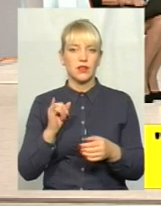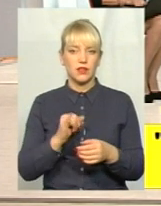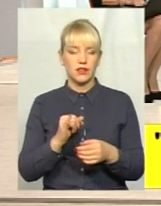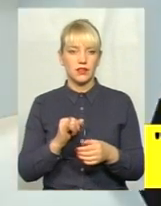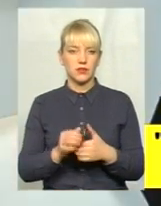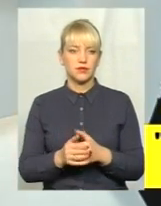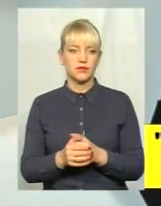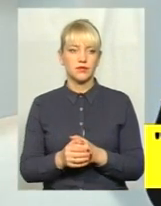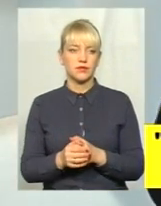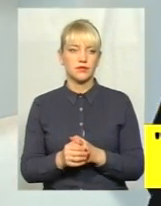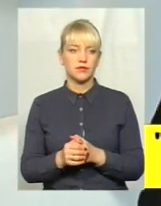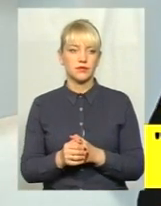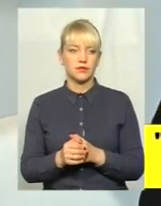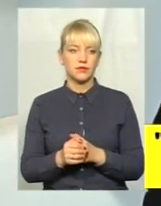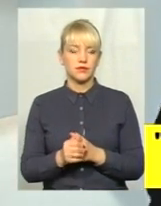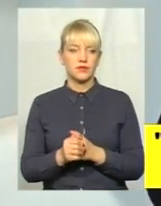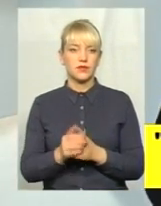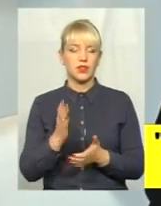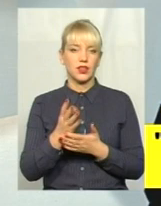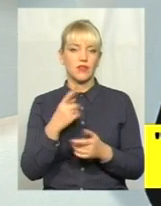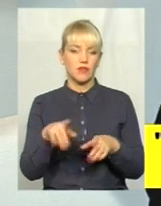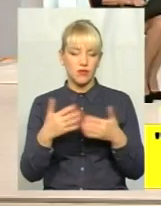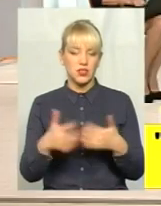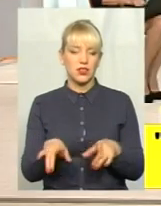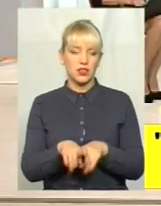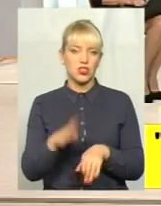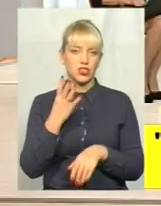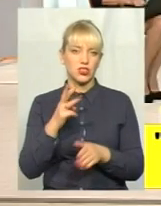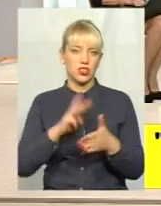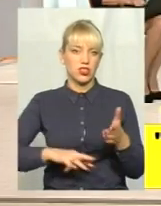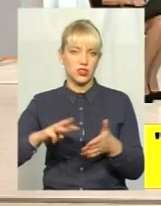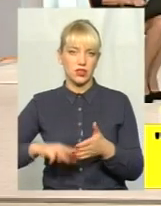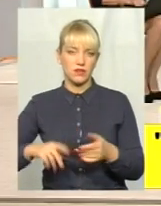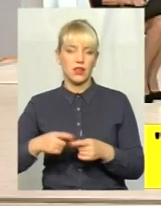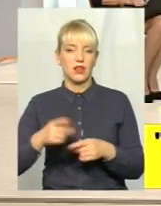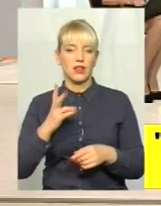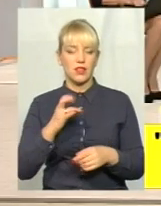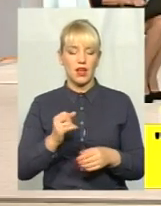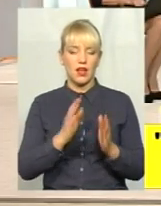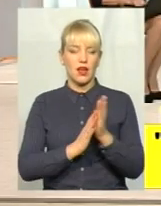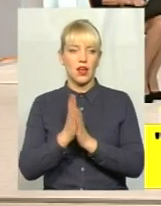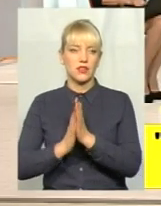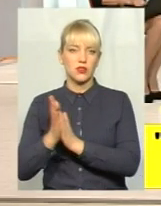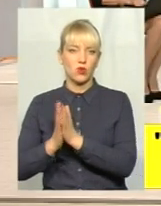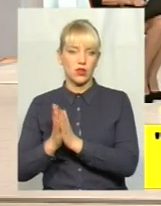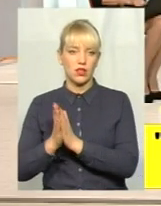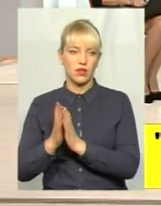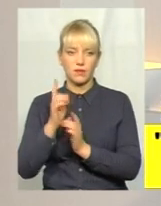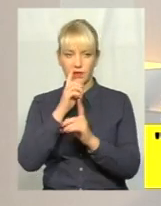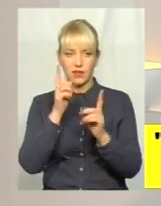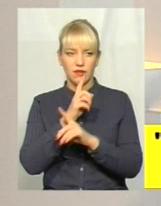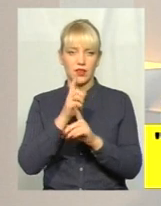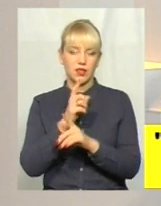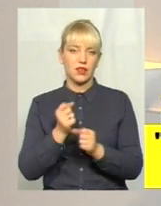небагато складено 4 таких постанов. Ну і на газонах теж невелика